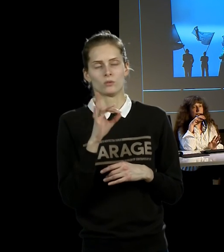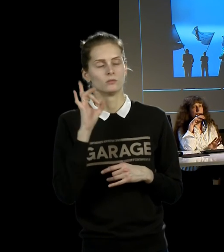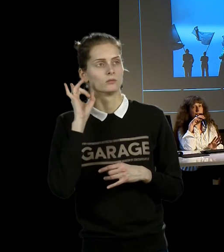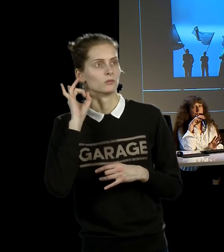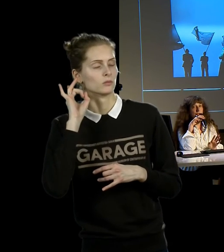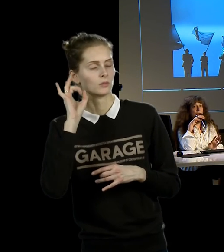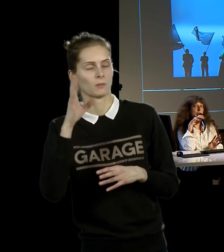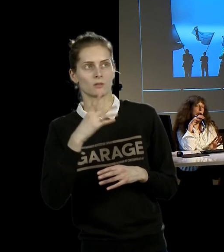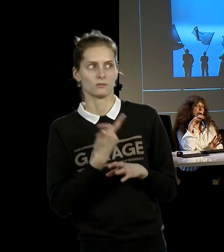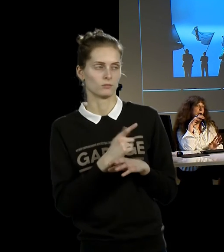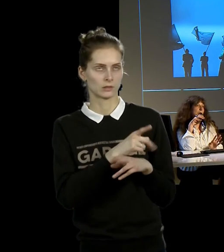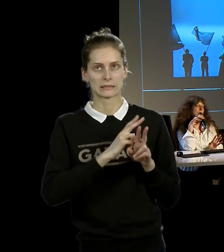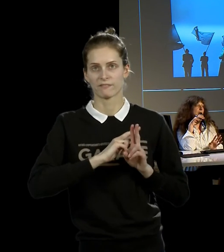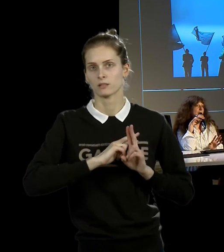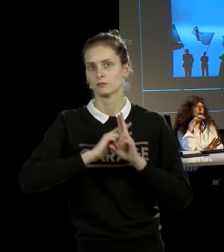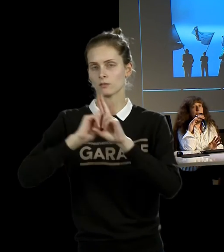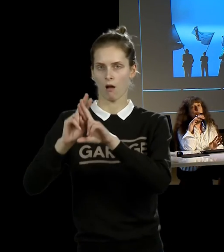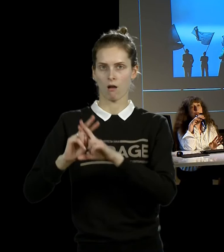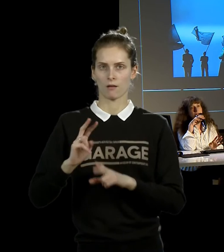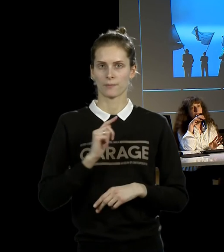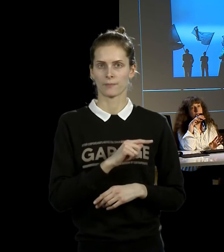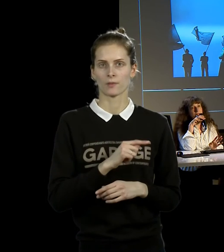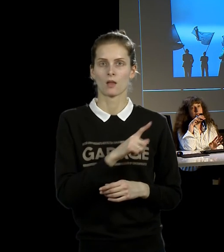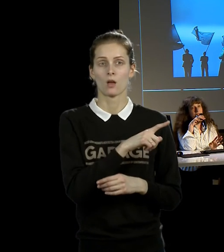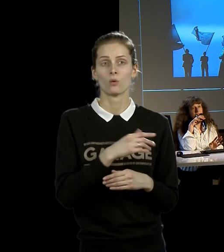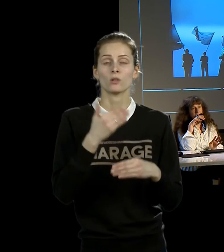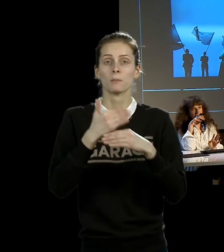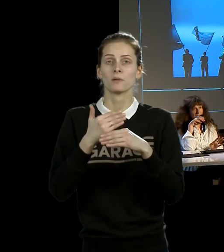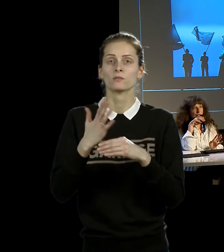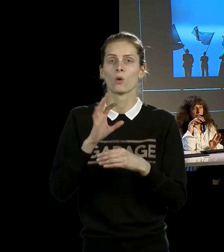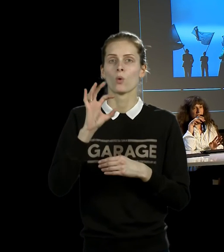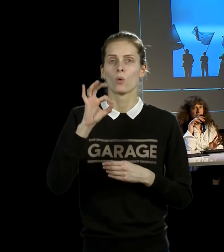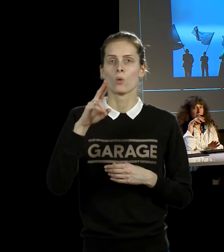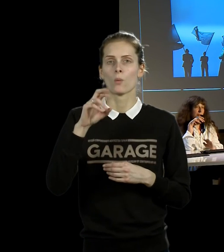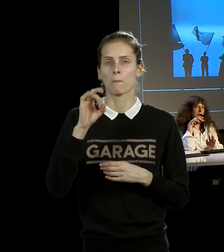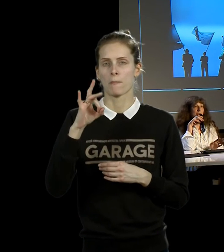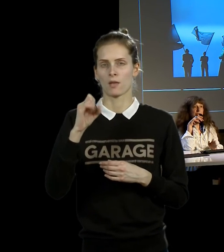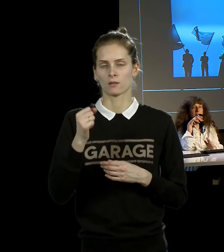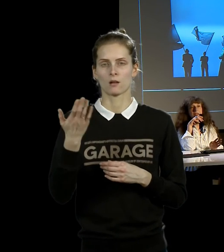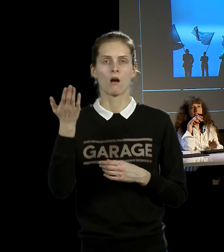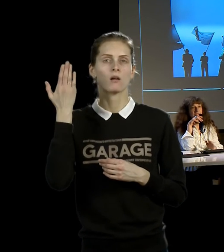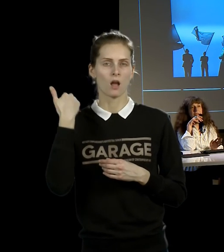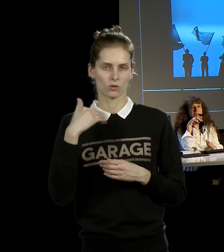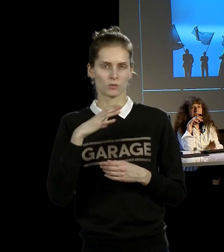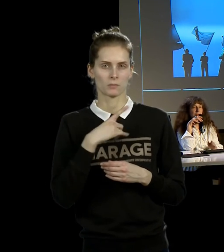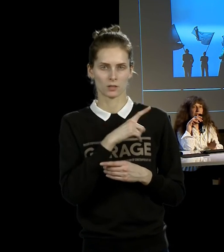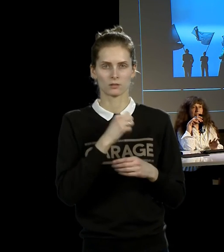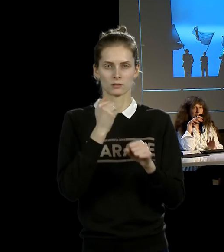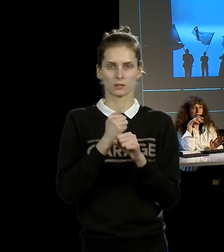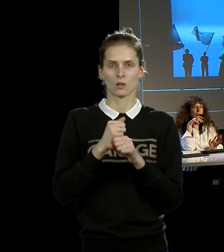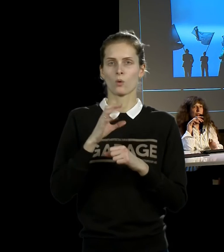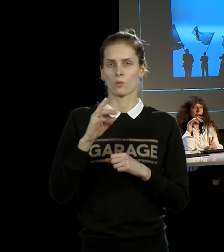абсолютно звездный режиссер, который как бы ставит оперы. Раньше он ставил там восьмичасовые